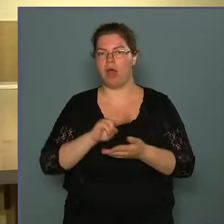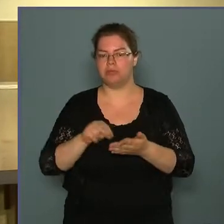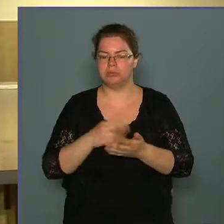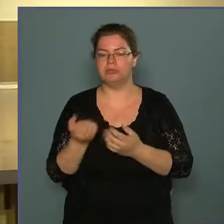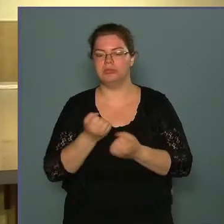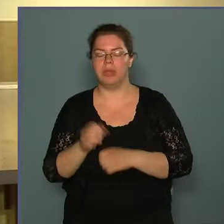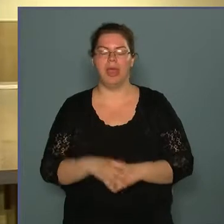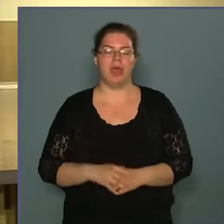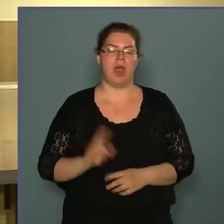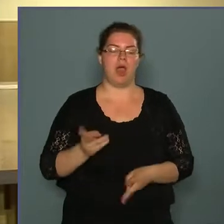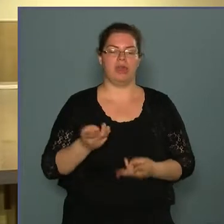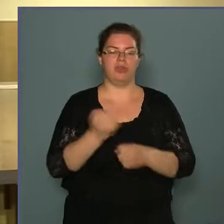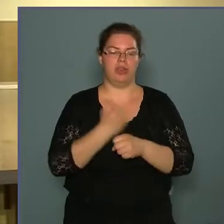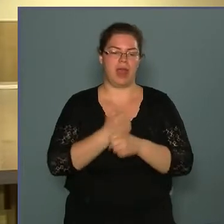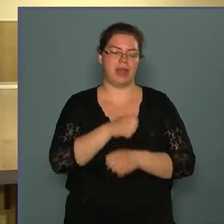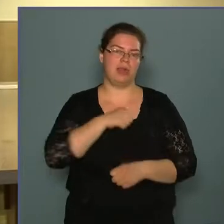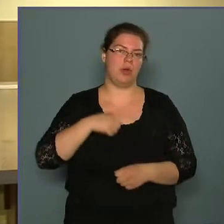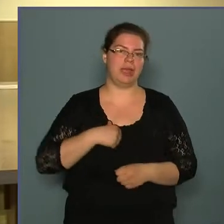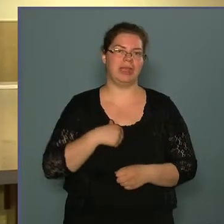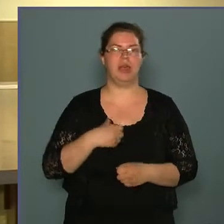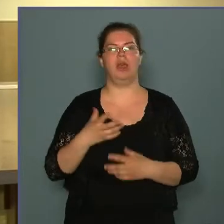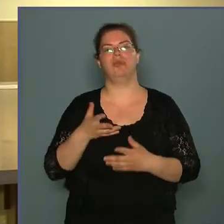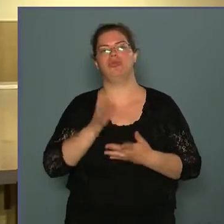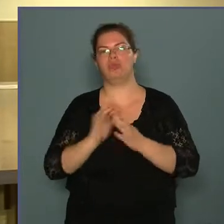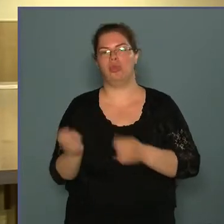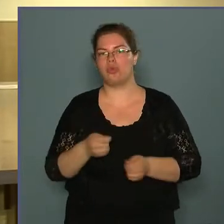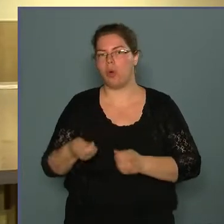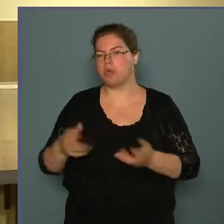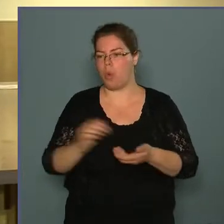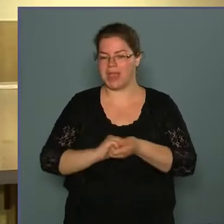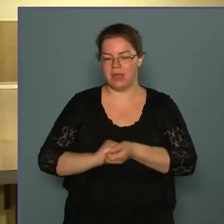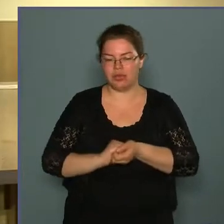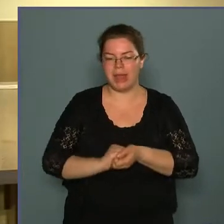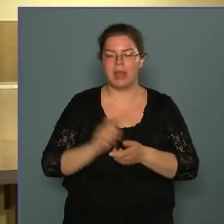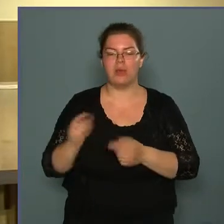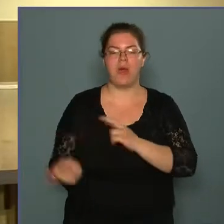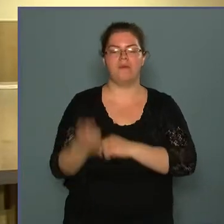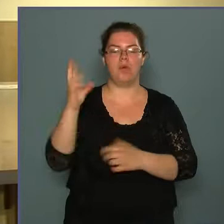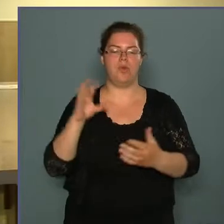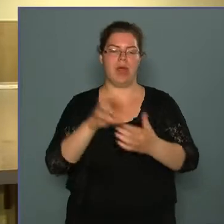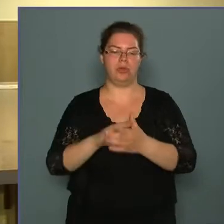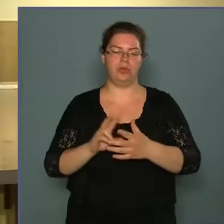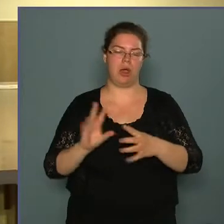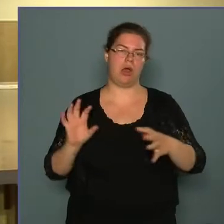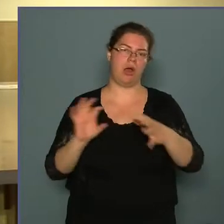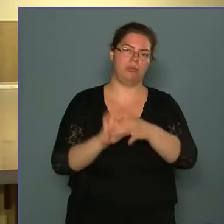hogy akik csinálnak egy önkéntes tűzoltóegyesületet, a fővárossal köt